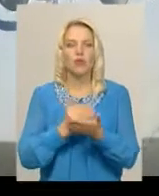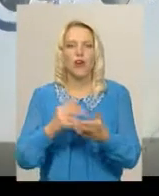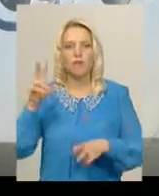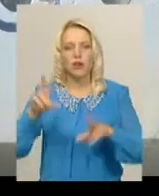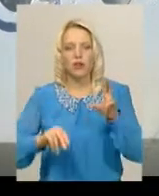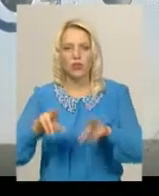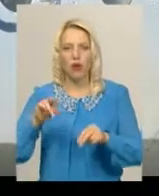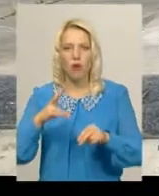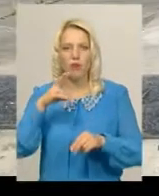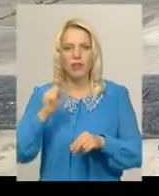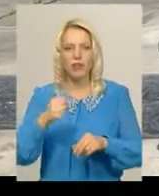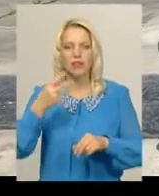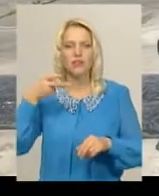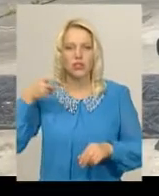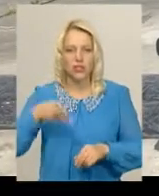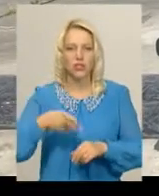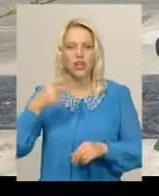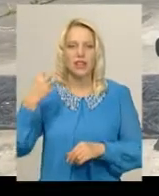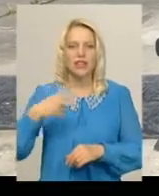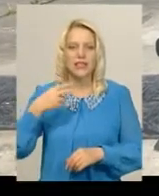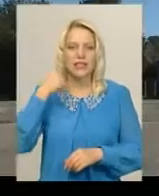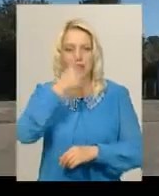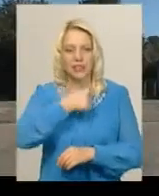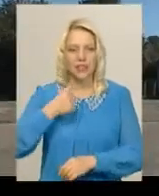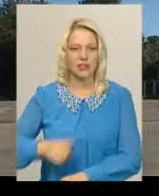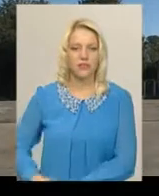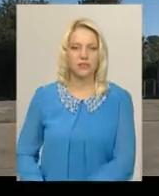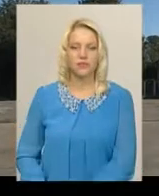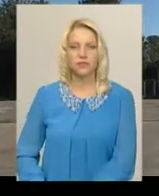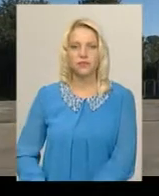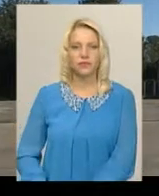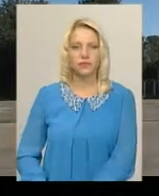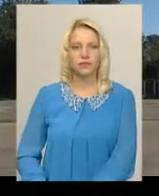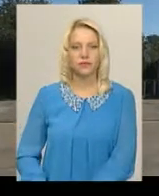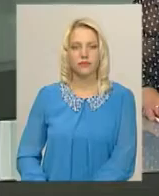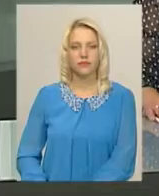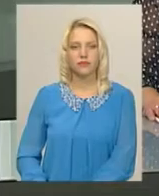2022 року. Ірина Аріон, Олександр Горішевський, новини Поділля Центр.